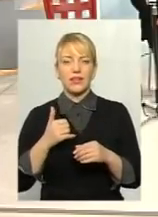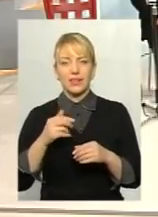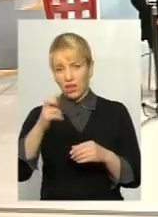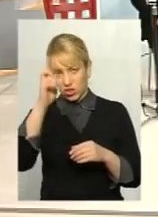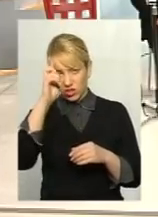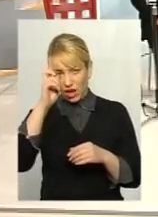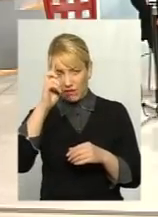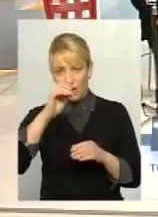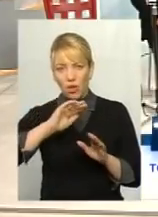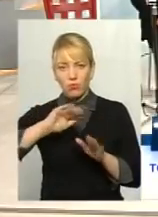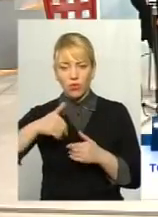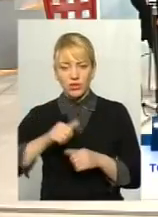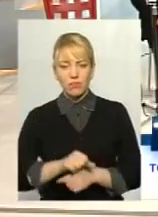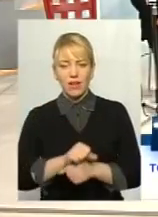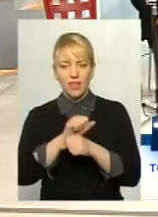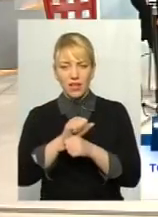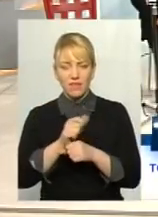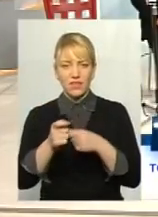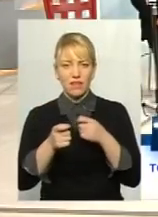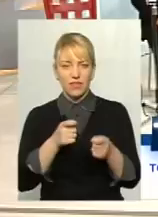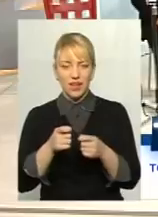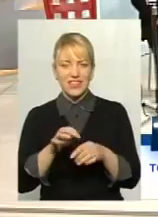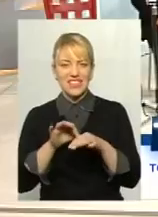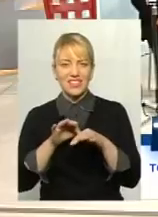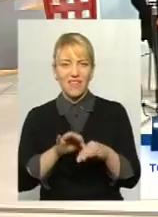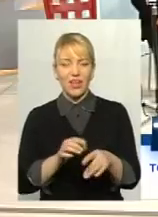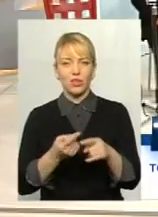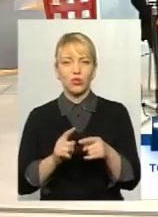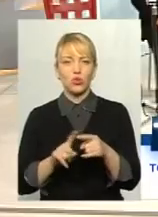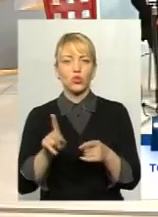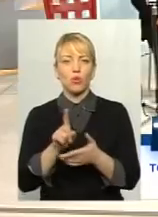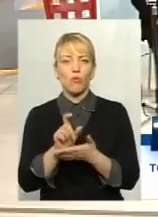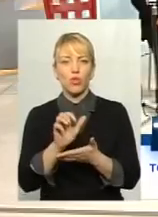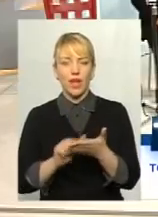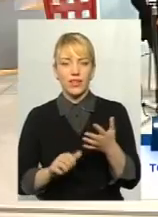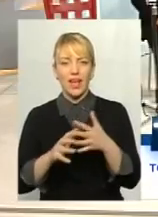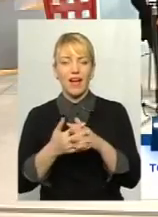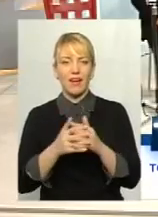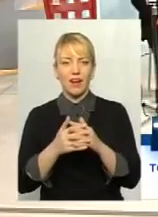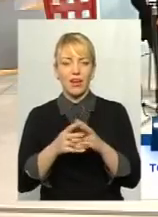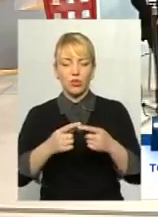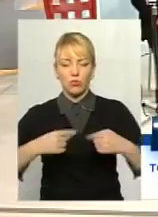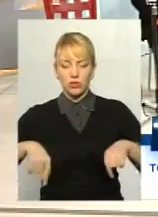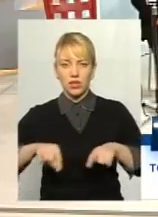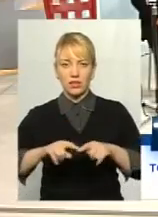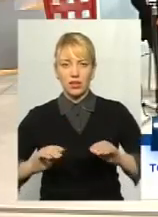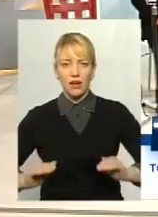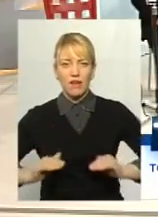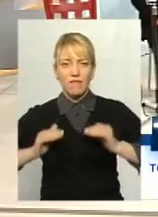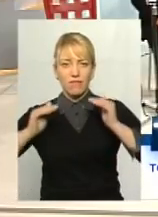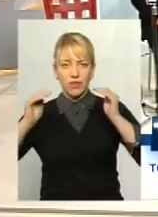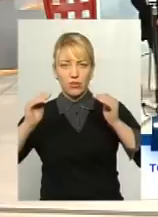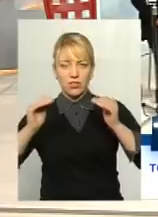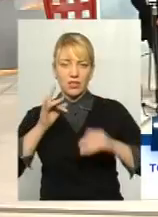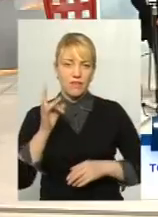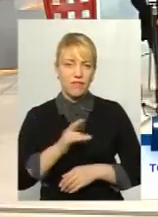майданівська влада, завела нас до того, що податки в аграрному секторі, вони виросли, напевно, що